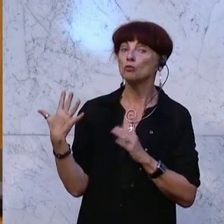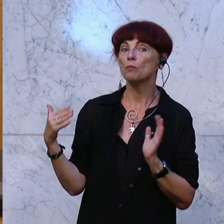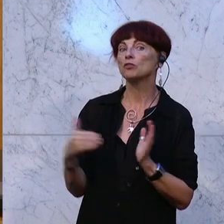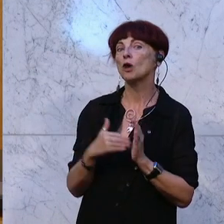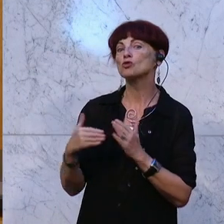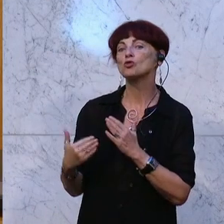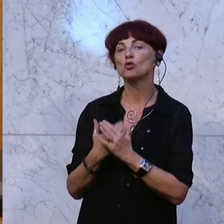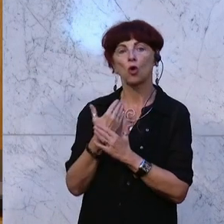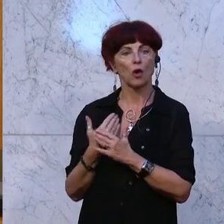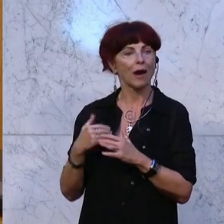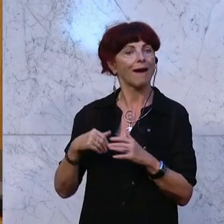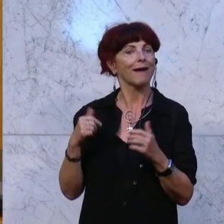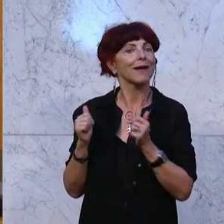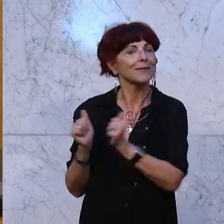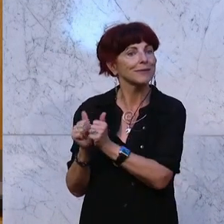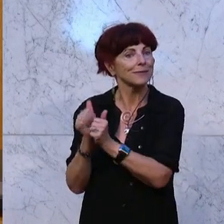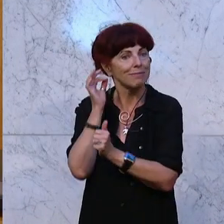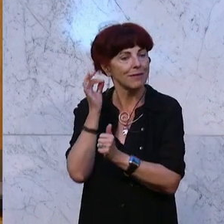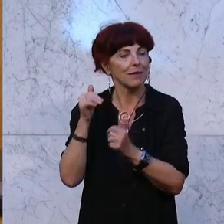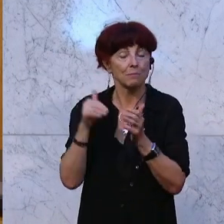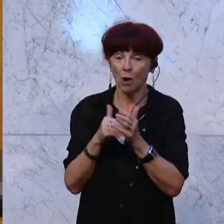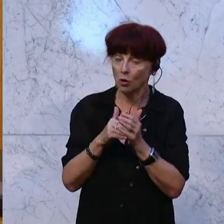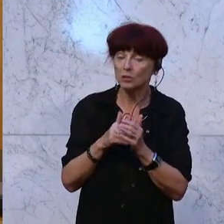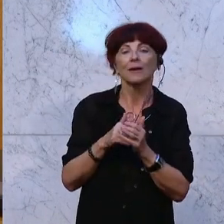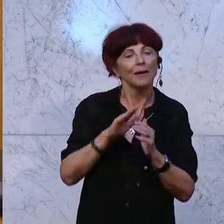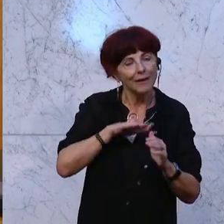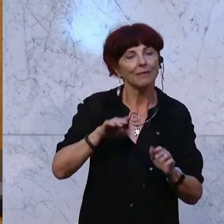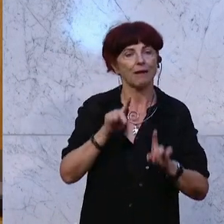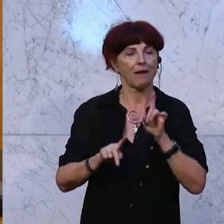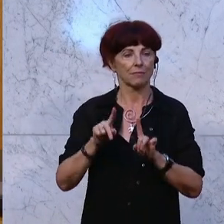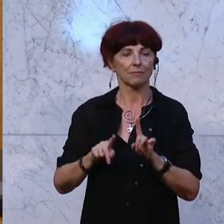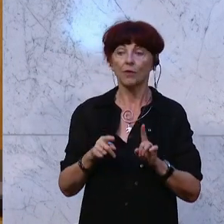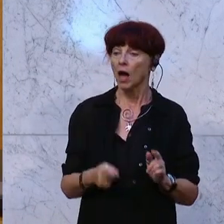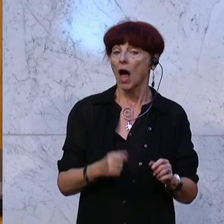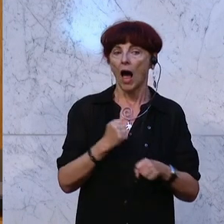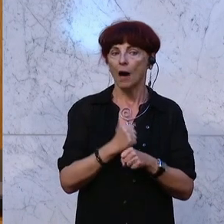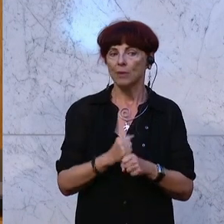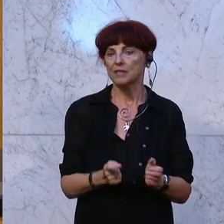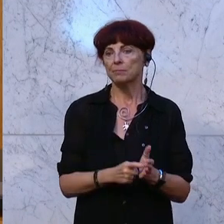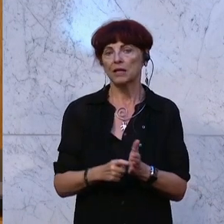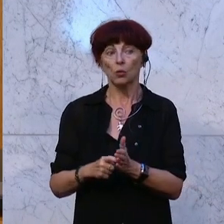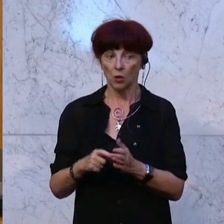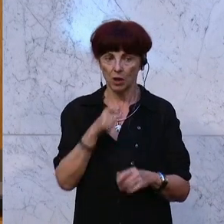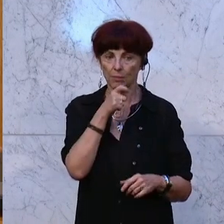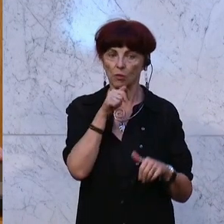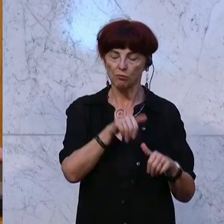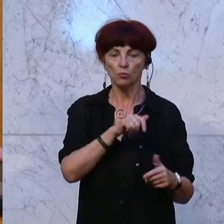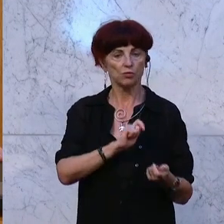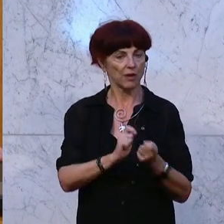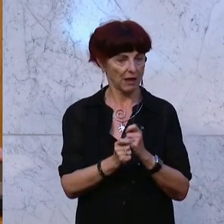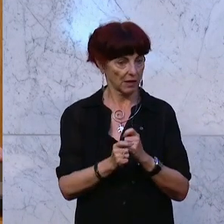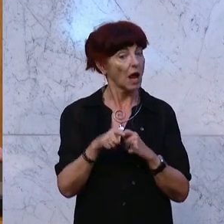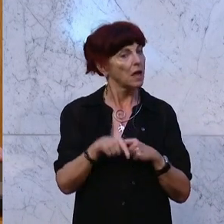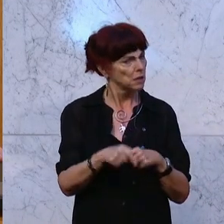Und natürlich geht es hier auch um die Bedingungen im Beruf. Das ist uns bewusst, aber hier liegt Arbeit vor uns, vor der wir uns aber auch